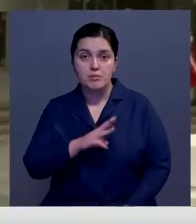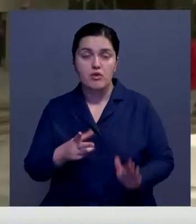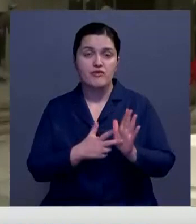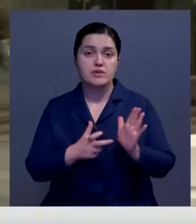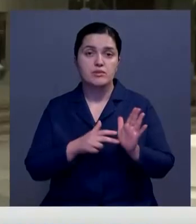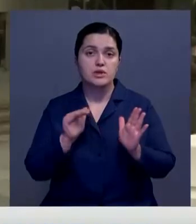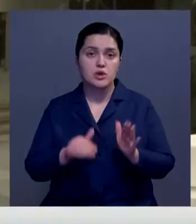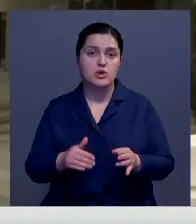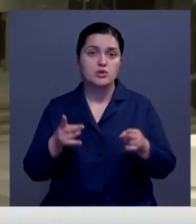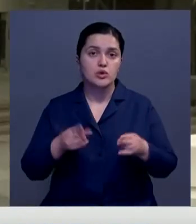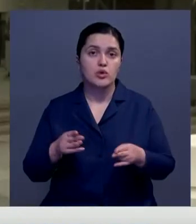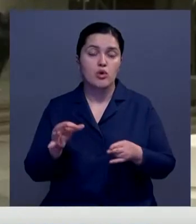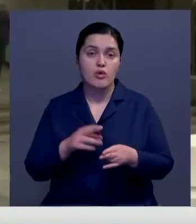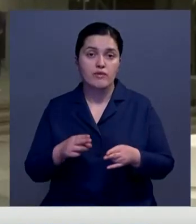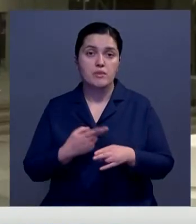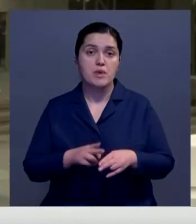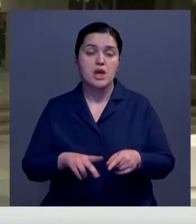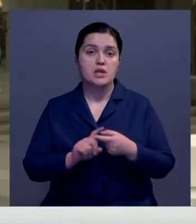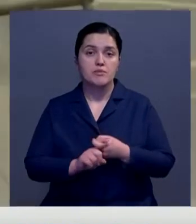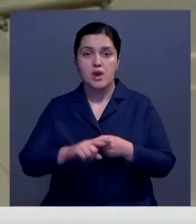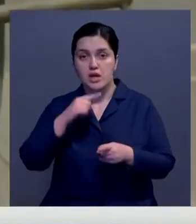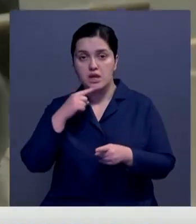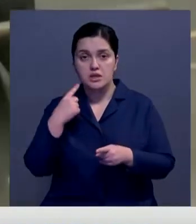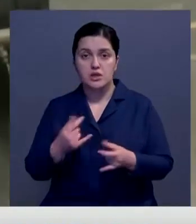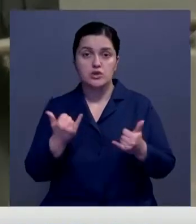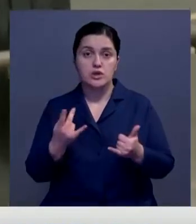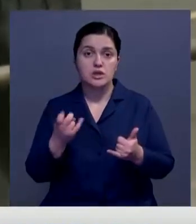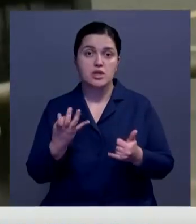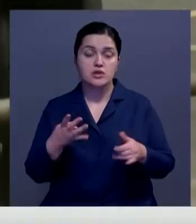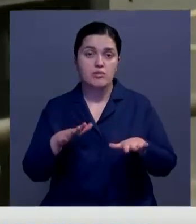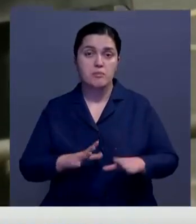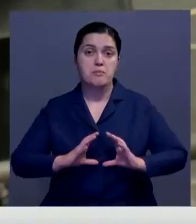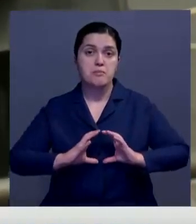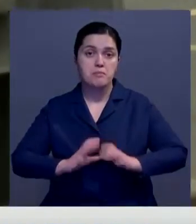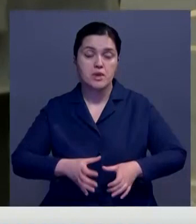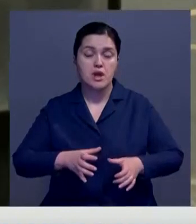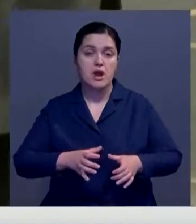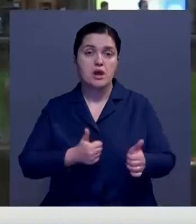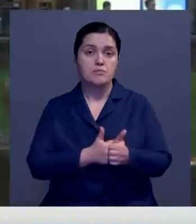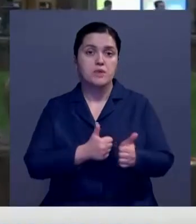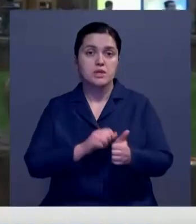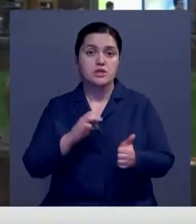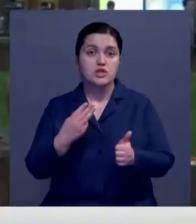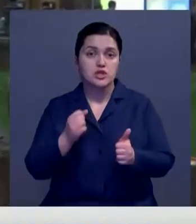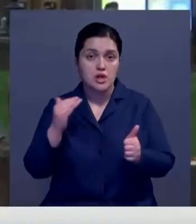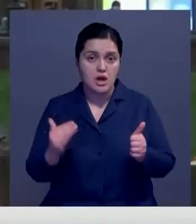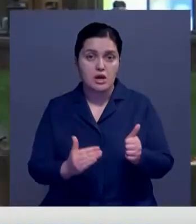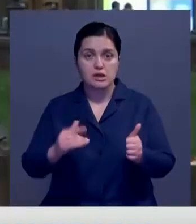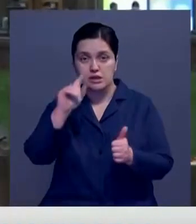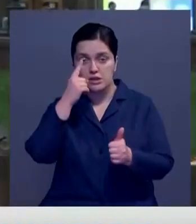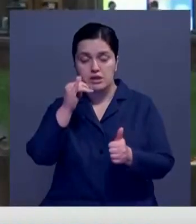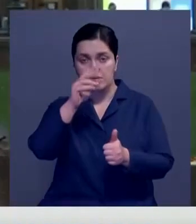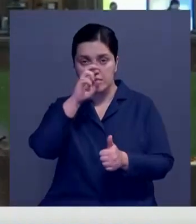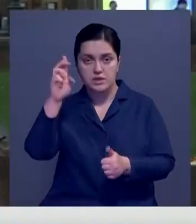случаев ковид. По числу инфицированных Россия сейчас находится на четвертом месте в мире после США, Индии и